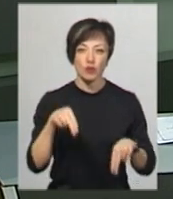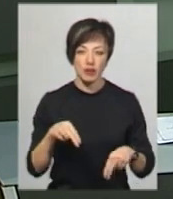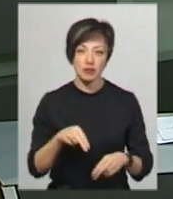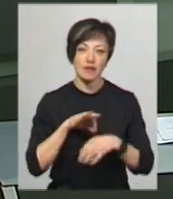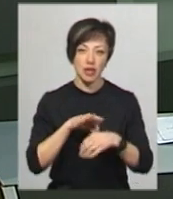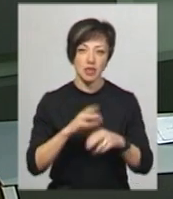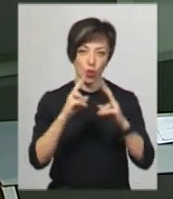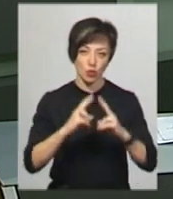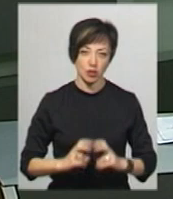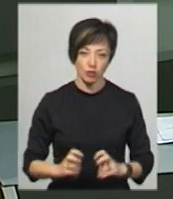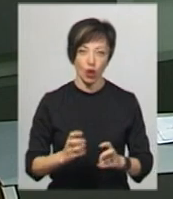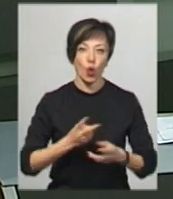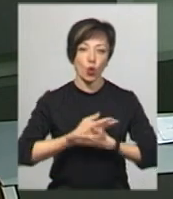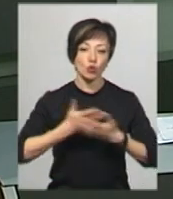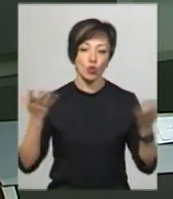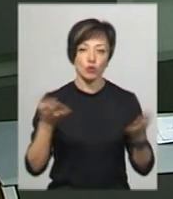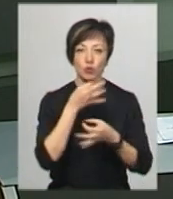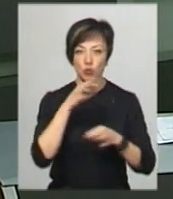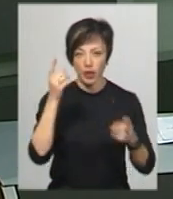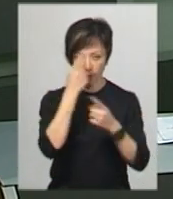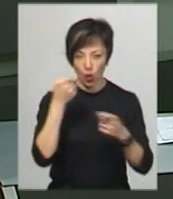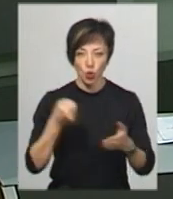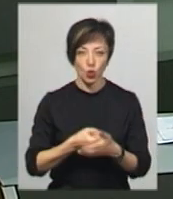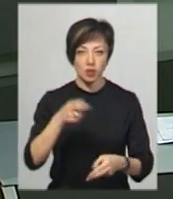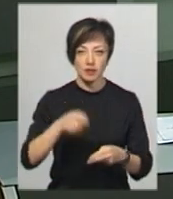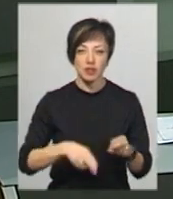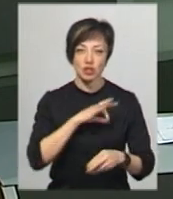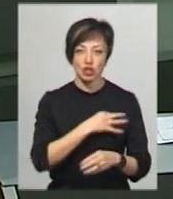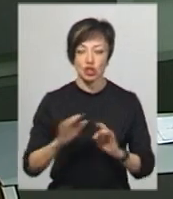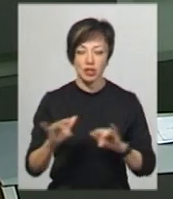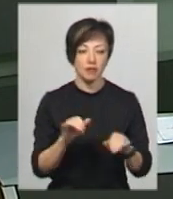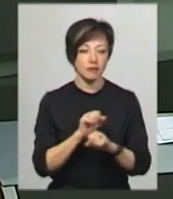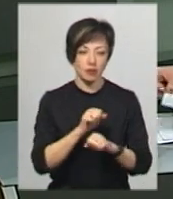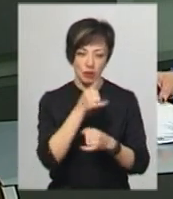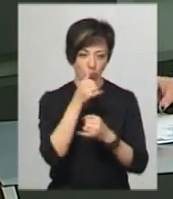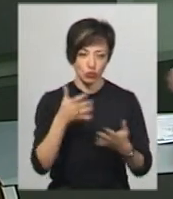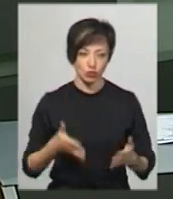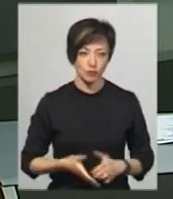ведеться розслідування. Розголошувати будь-яку інформацію до завершення слідчих дій не може.